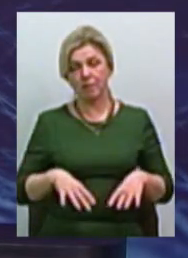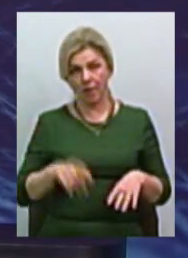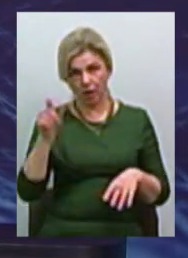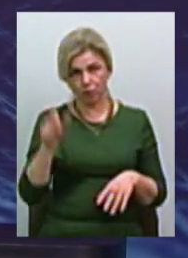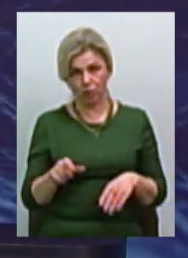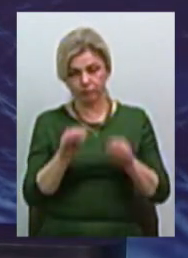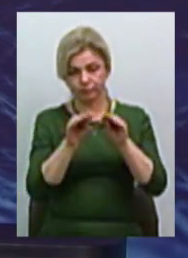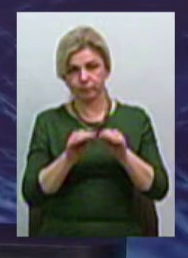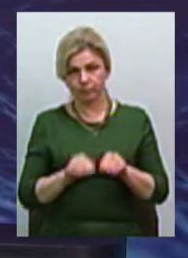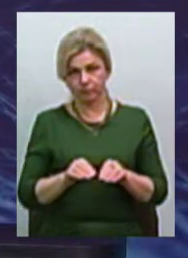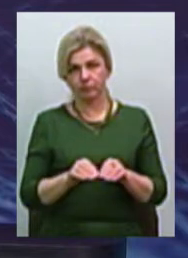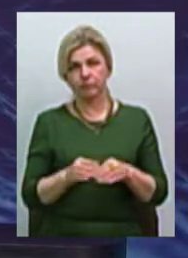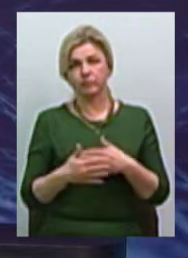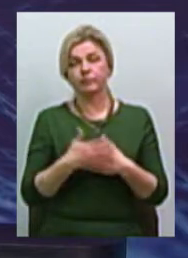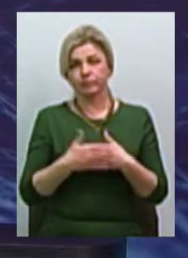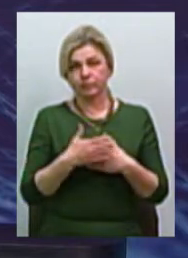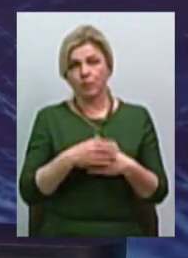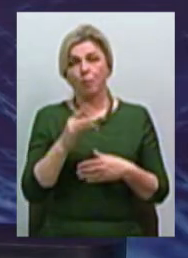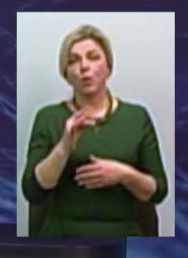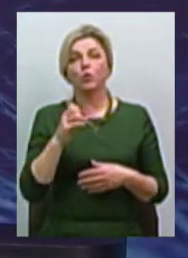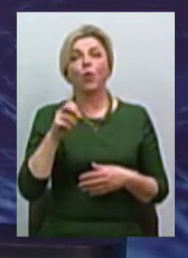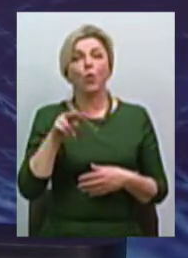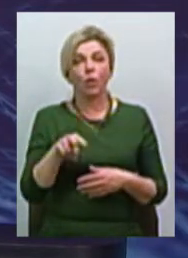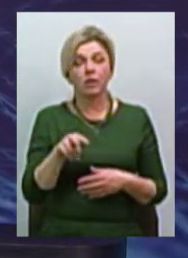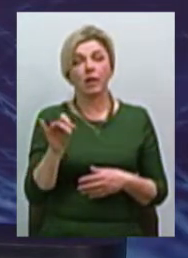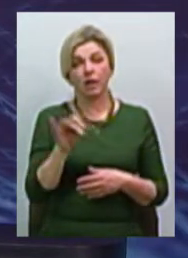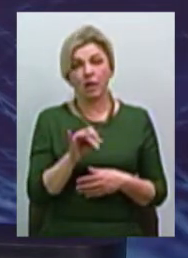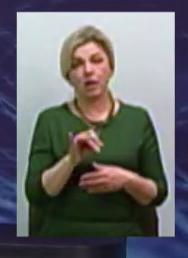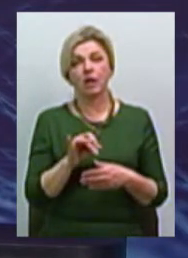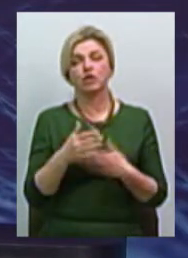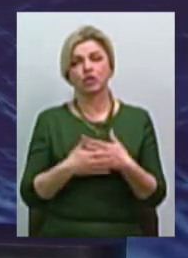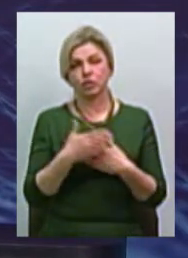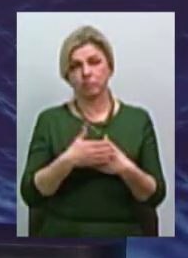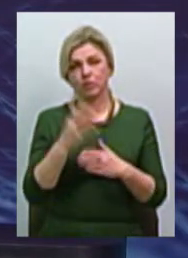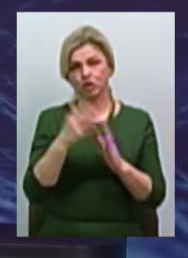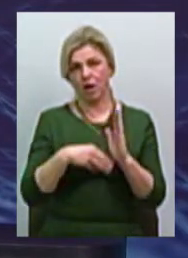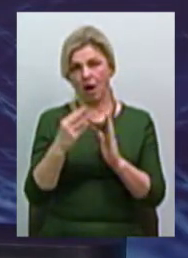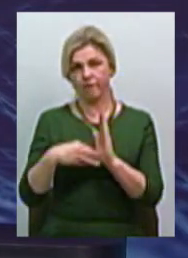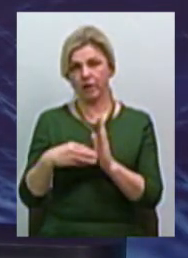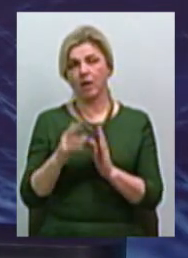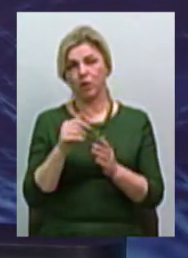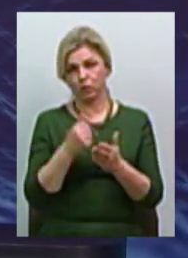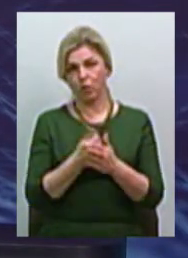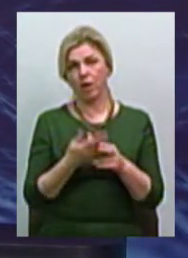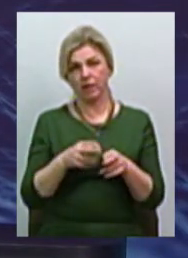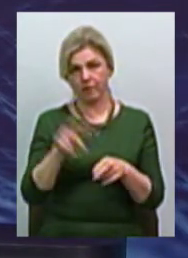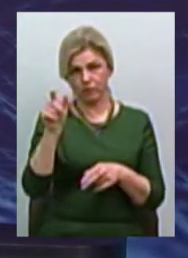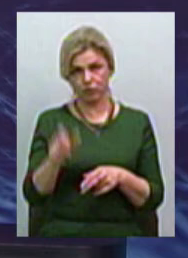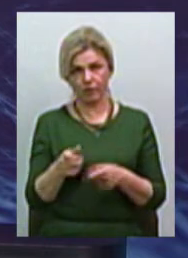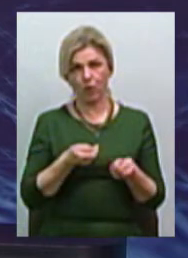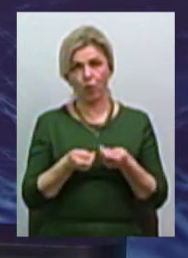складає адміністративний протокол і вміняються штрафні санкції до цього керівника.